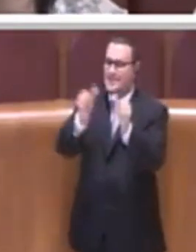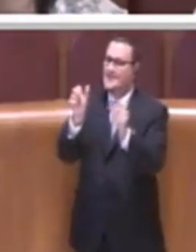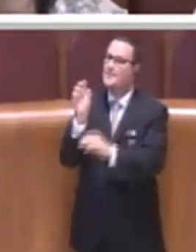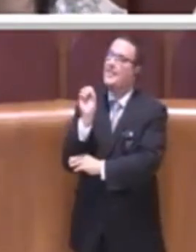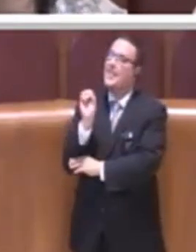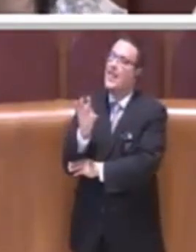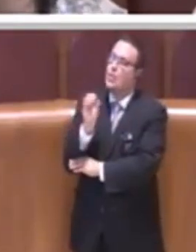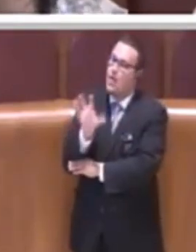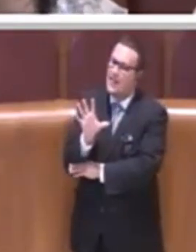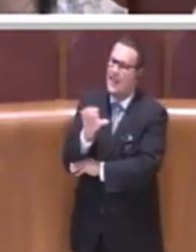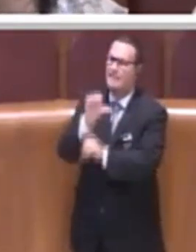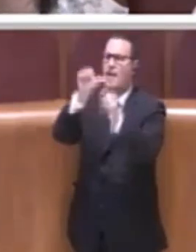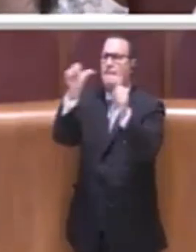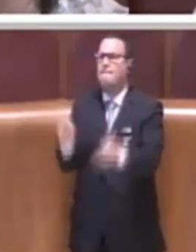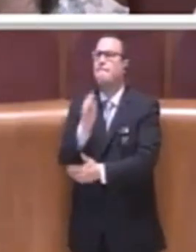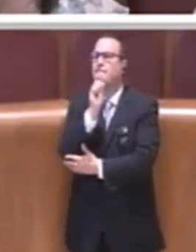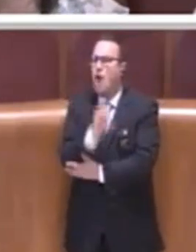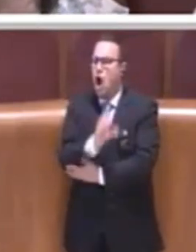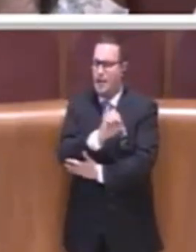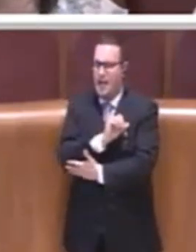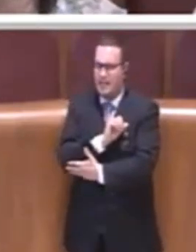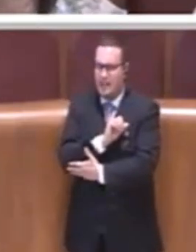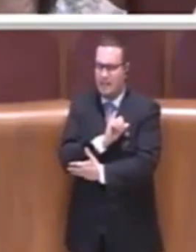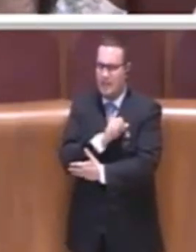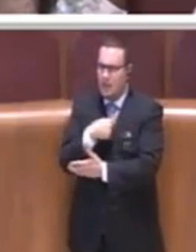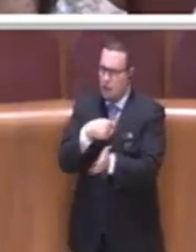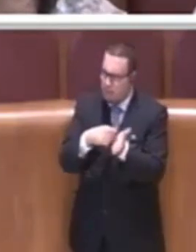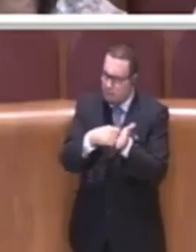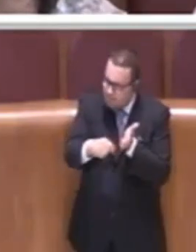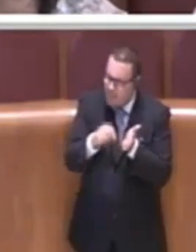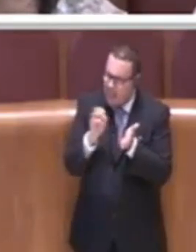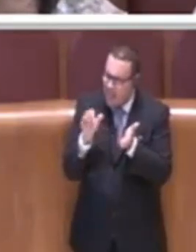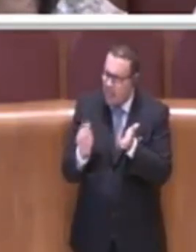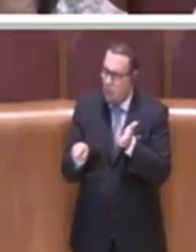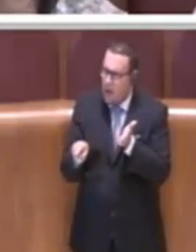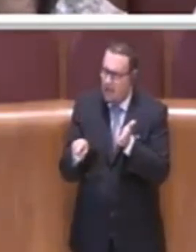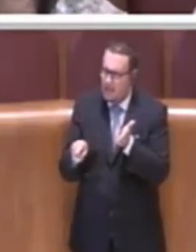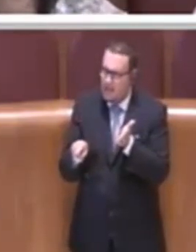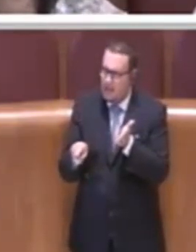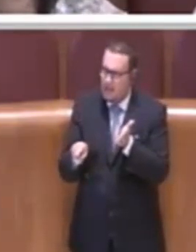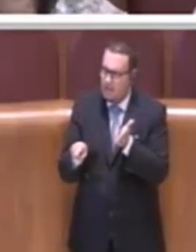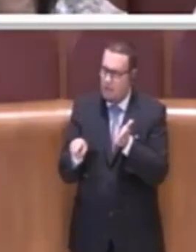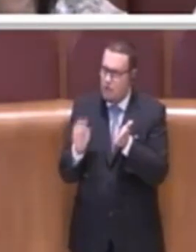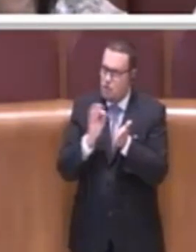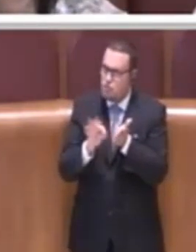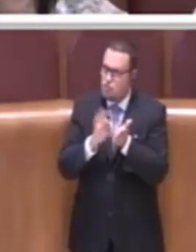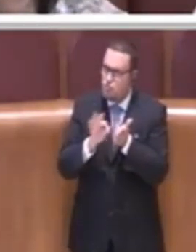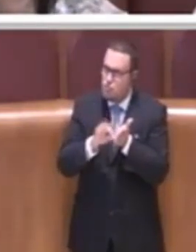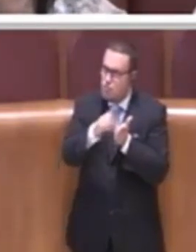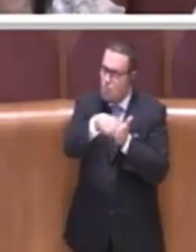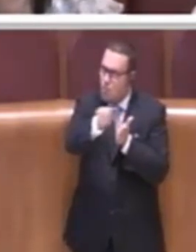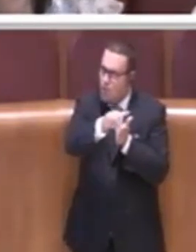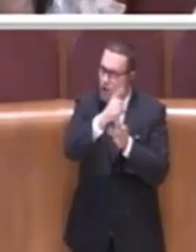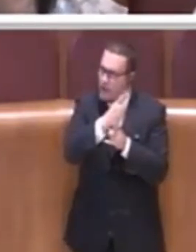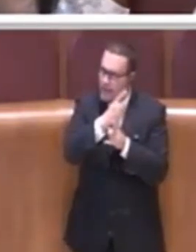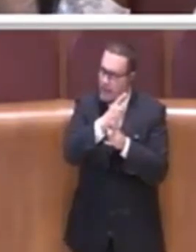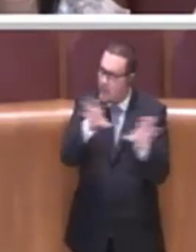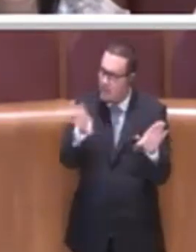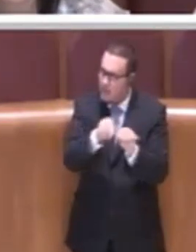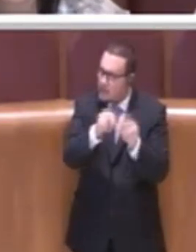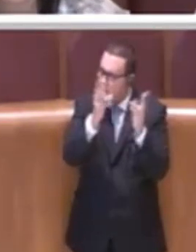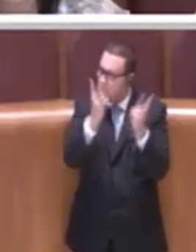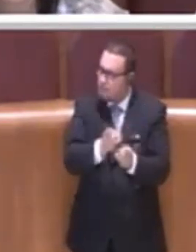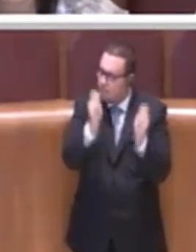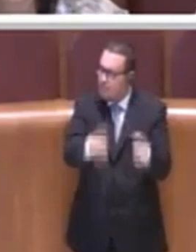formativi, sottolino educativi, che le scuole devono adottare e che nessuno può